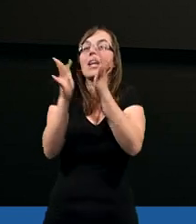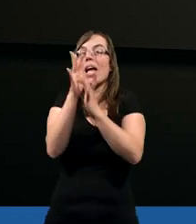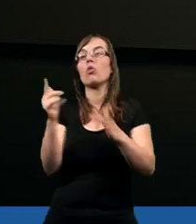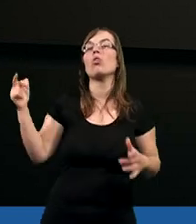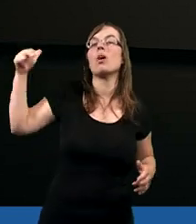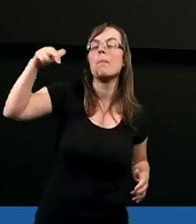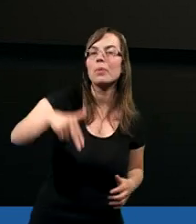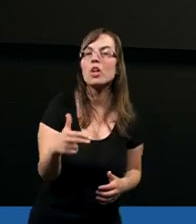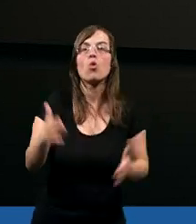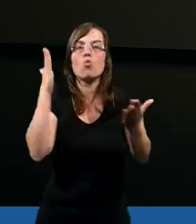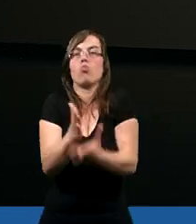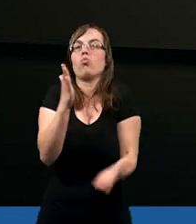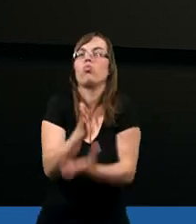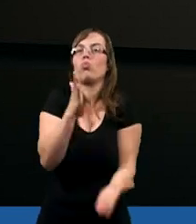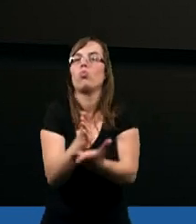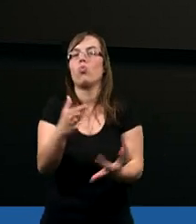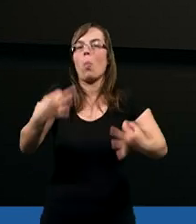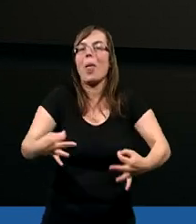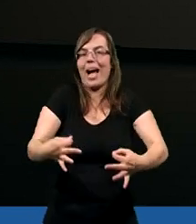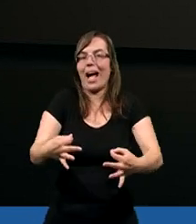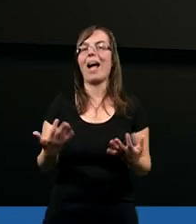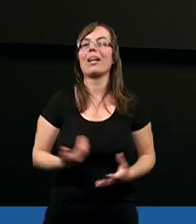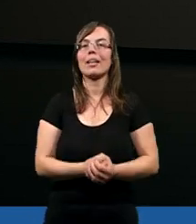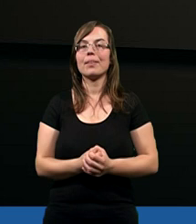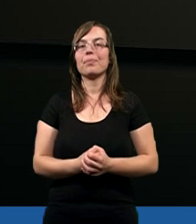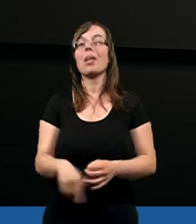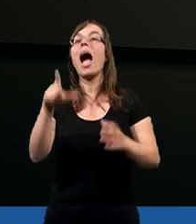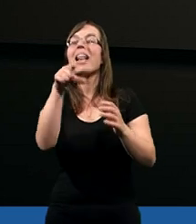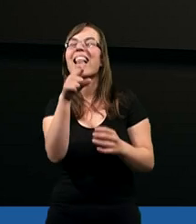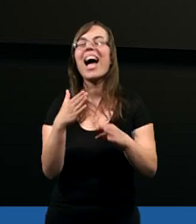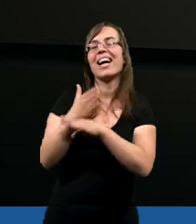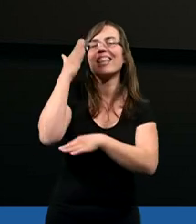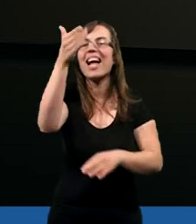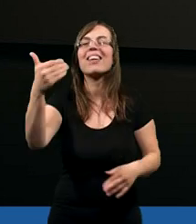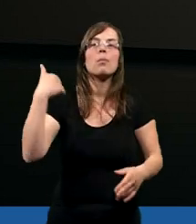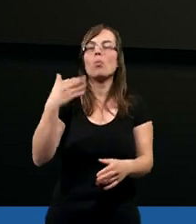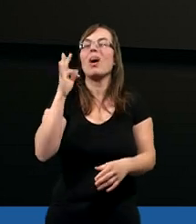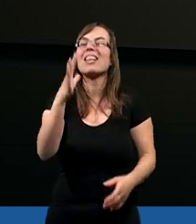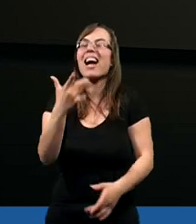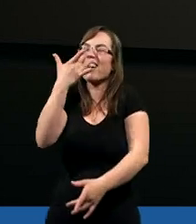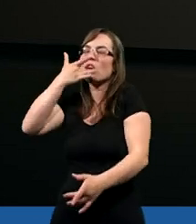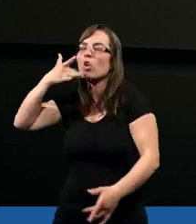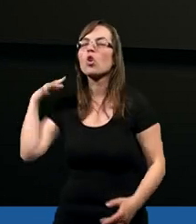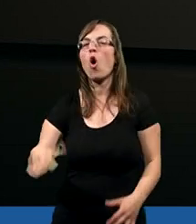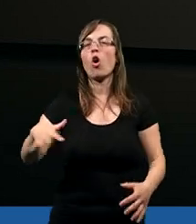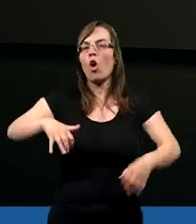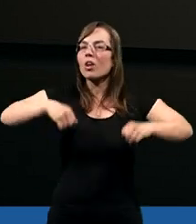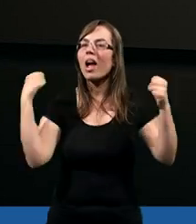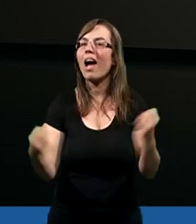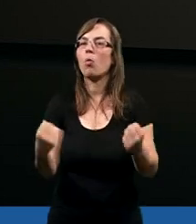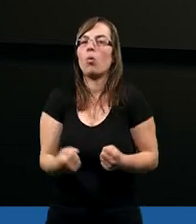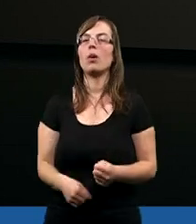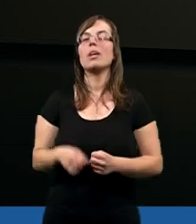przyjdzie już, już. ta nadzieja taka była gorąca.